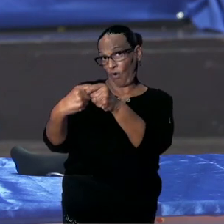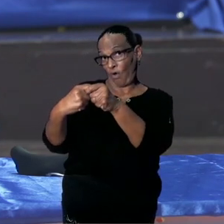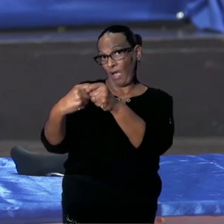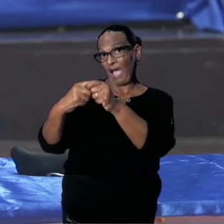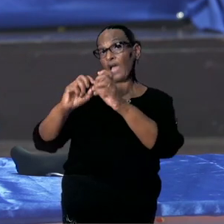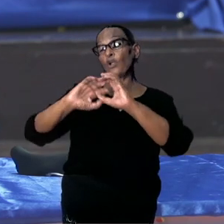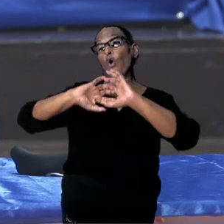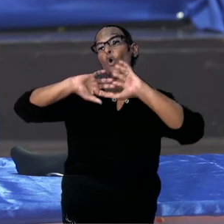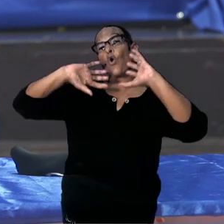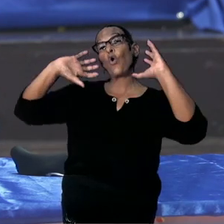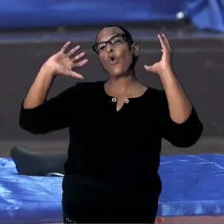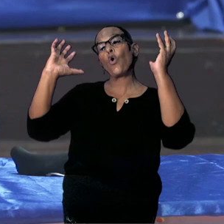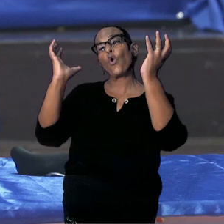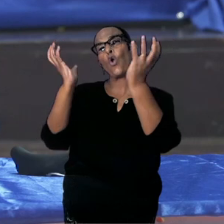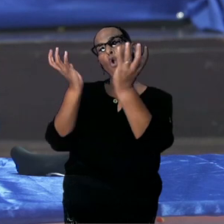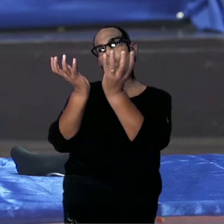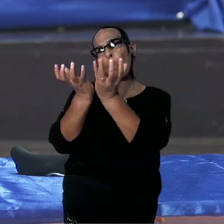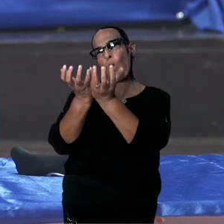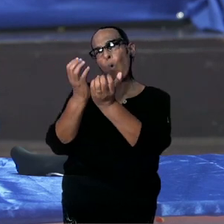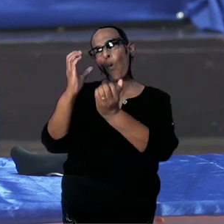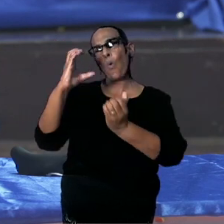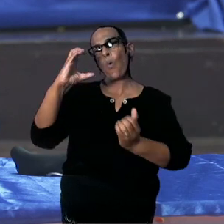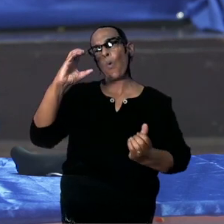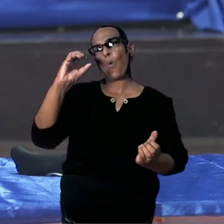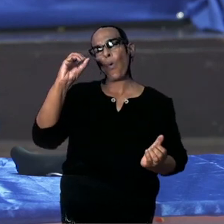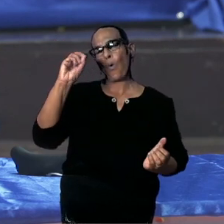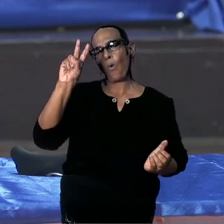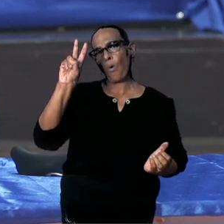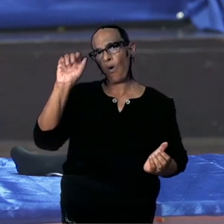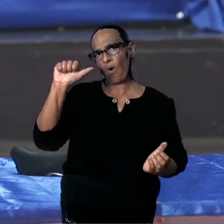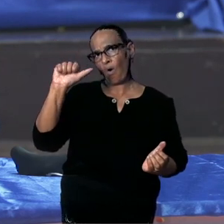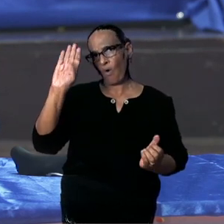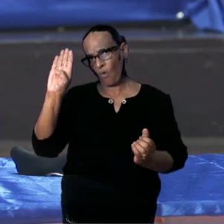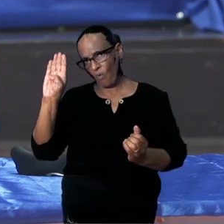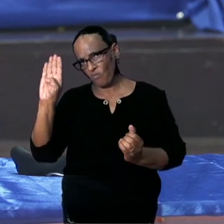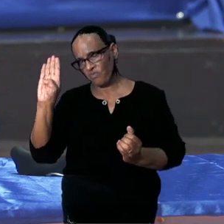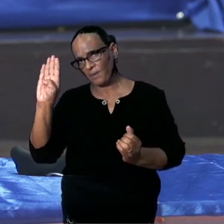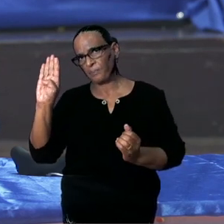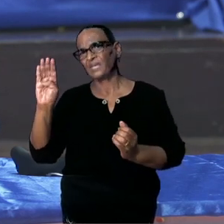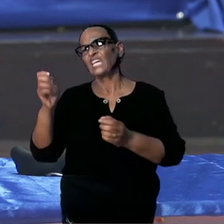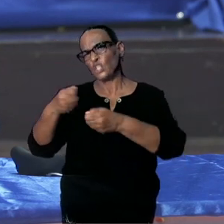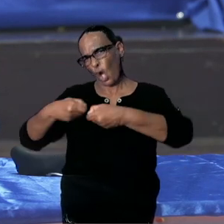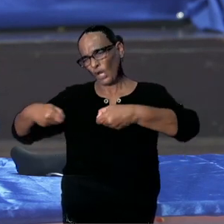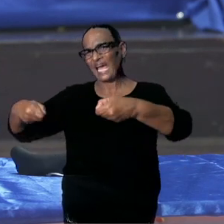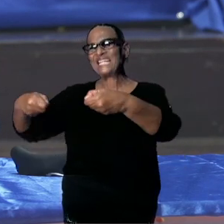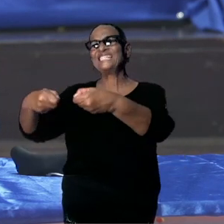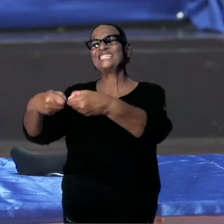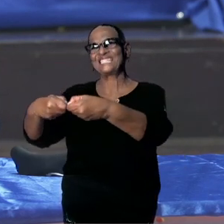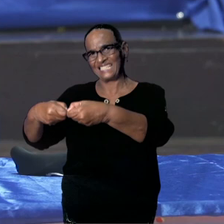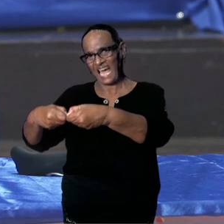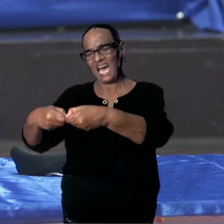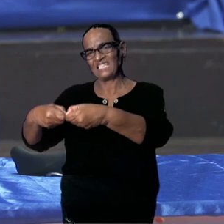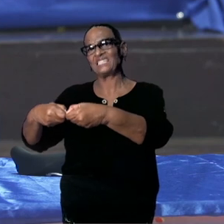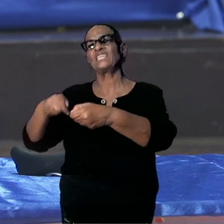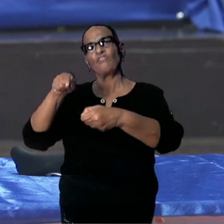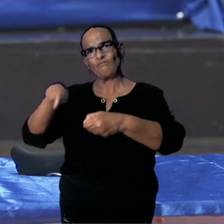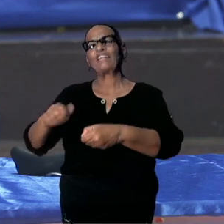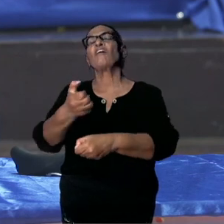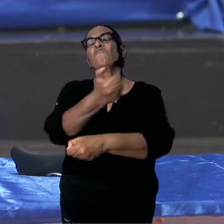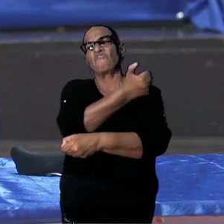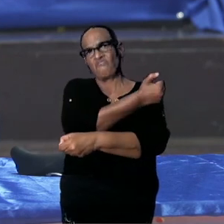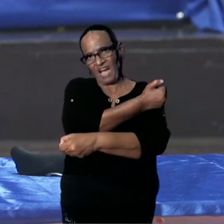alliance. Dat is COVAX. En COVAX bestaat uit een alliance van 78 landen. En is een van de belangrijkste